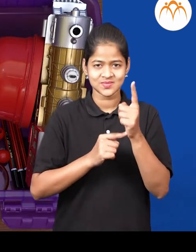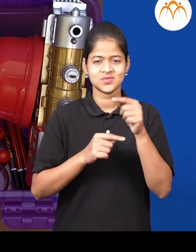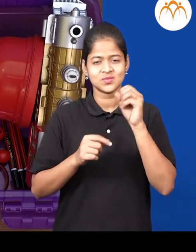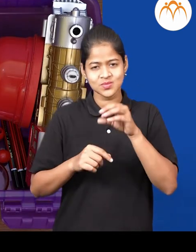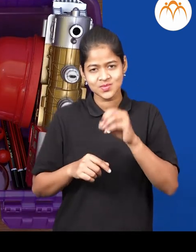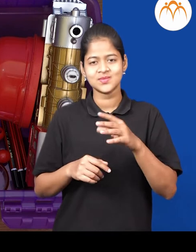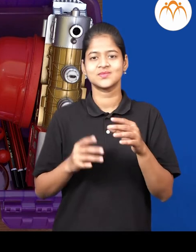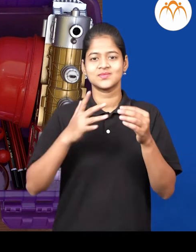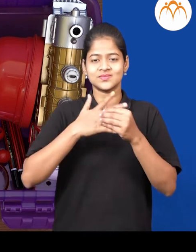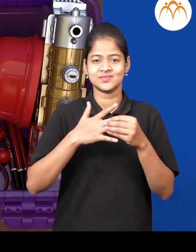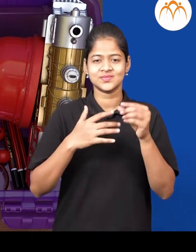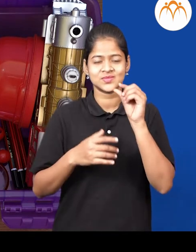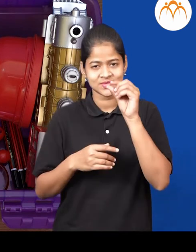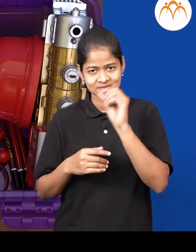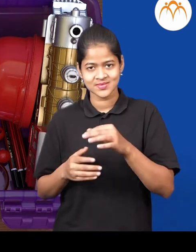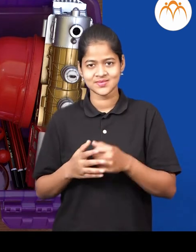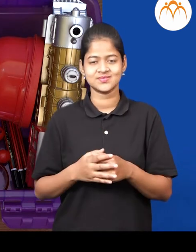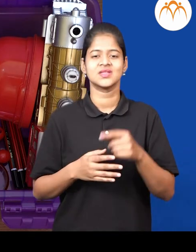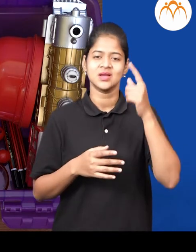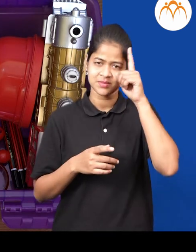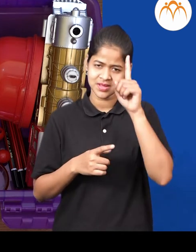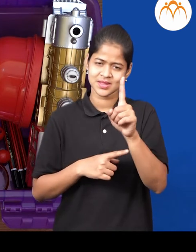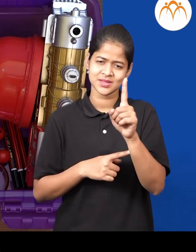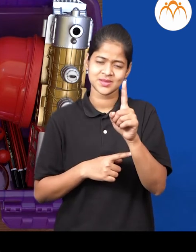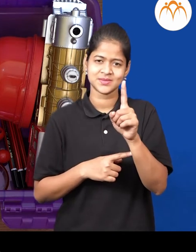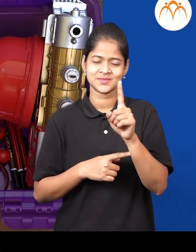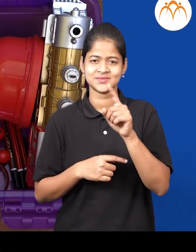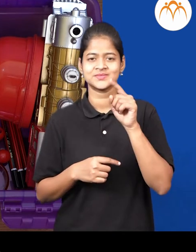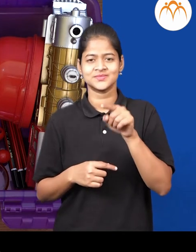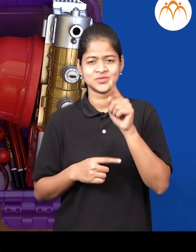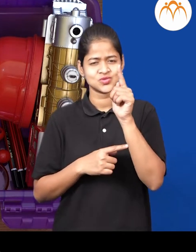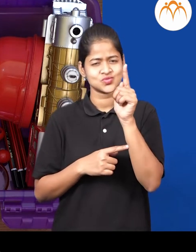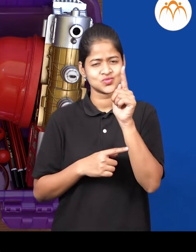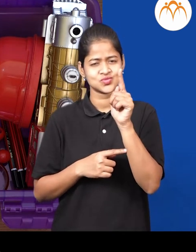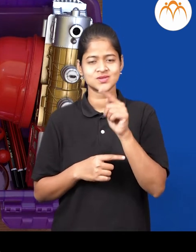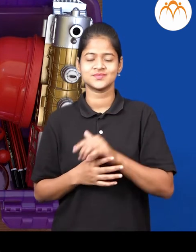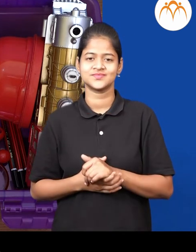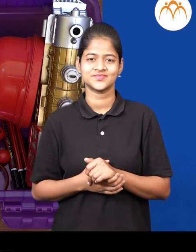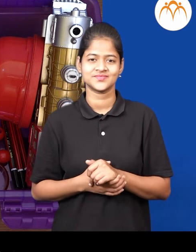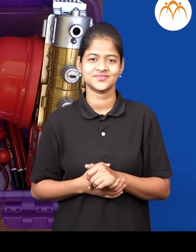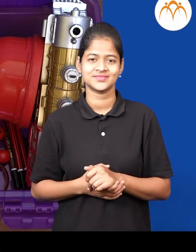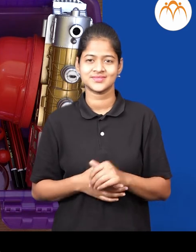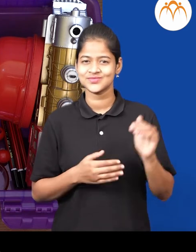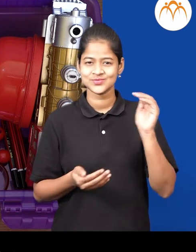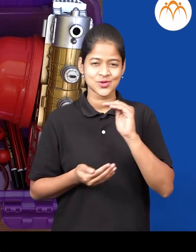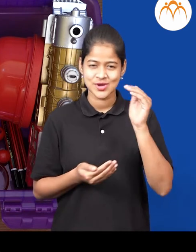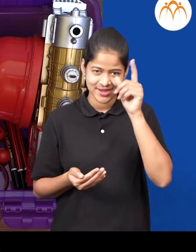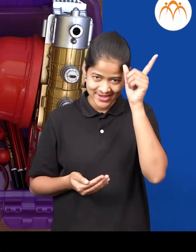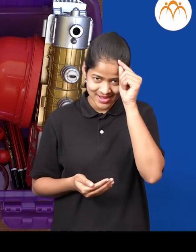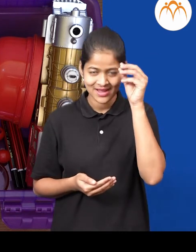ही अंखी, ही पंसिल, ही भावलीची हेर क्लिप